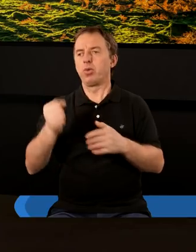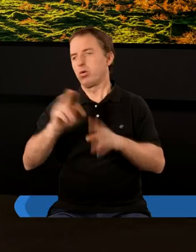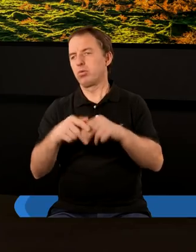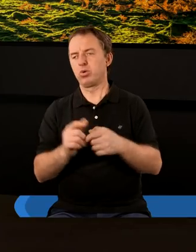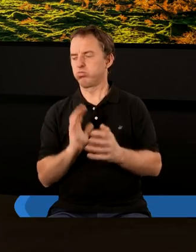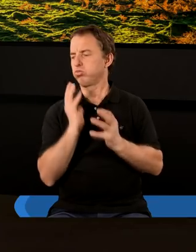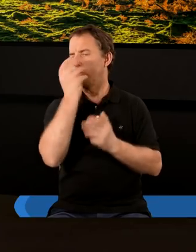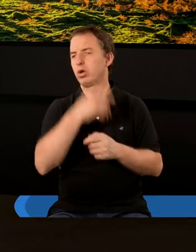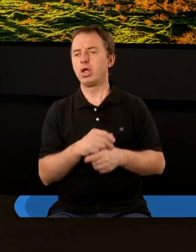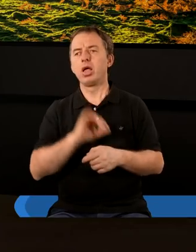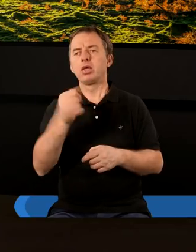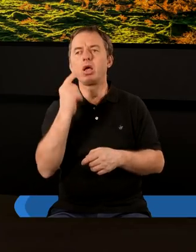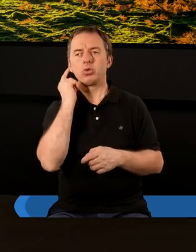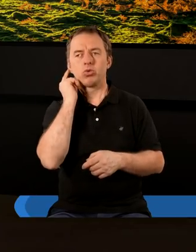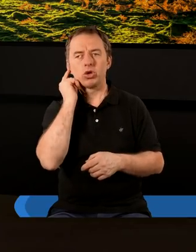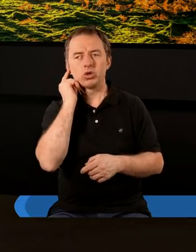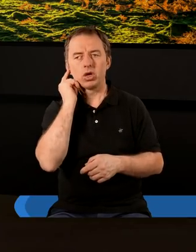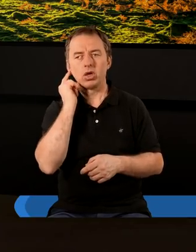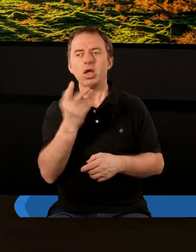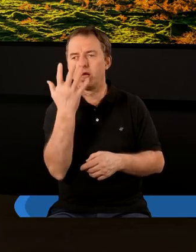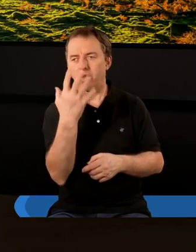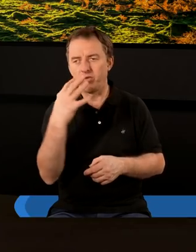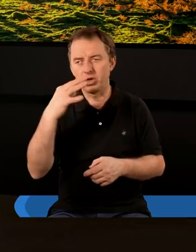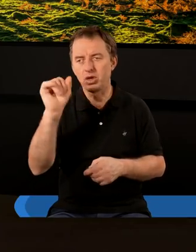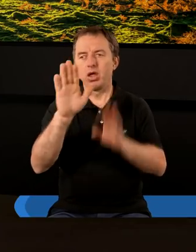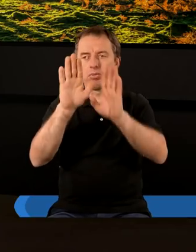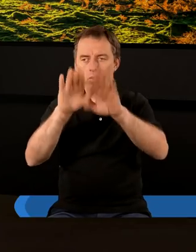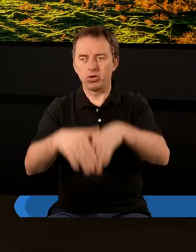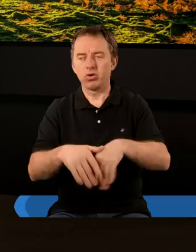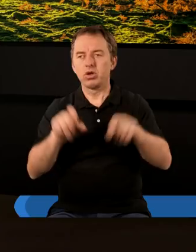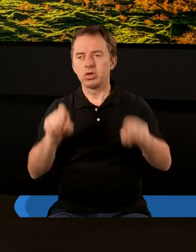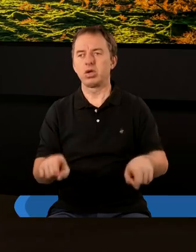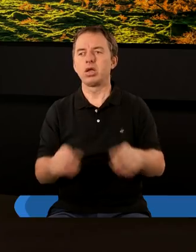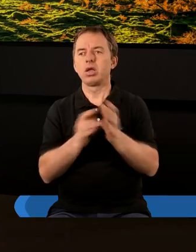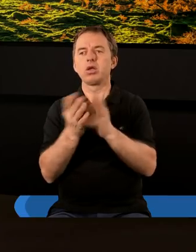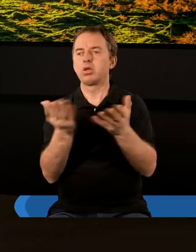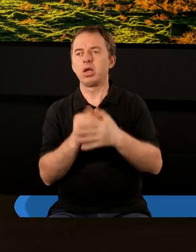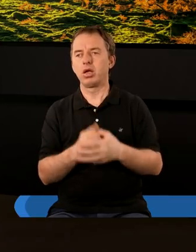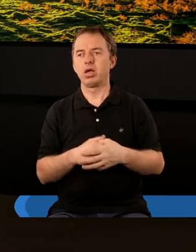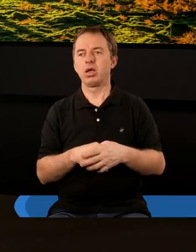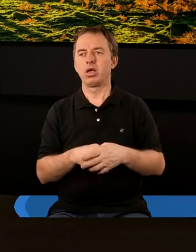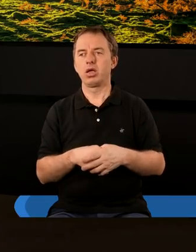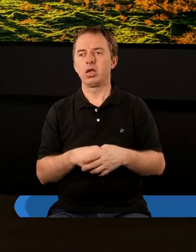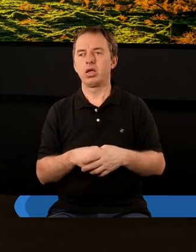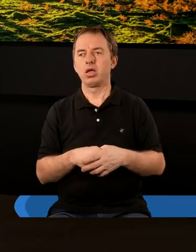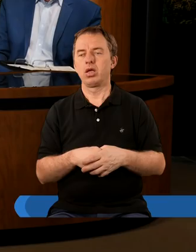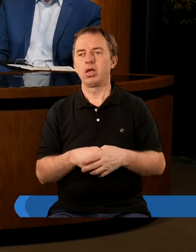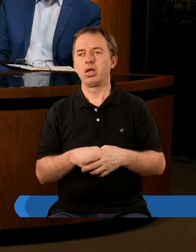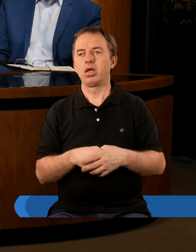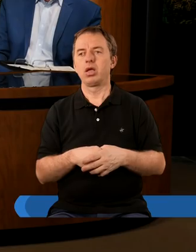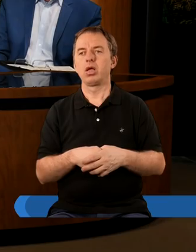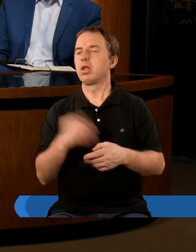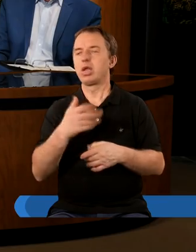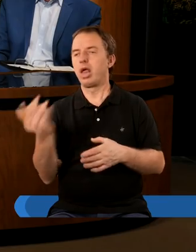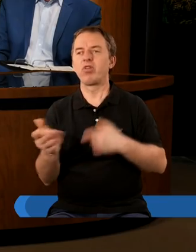a teraz Jan słyszy zwycięzcy pozwolę zasiąść mówi Jezus gdzie? nie